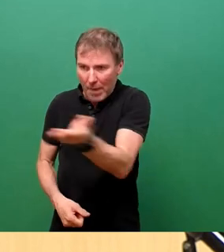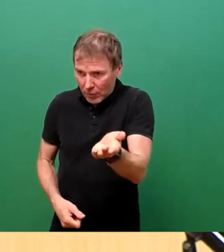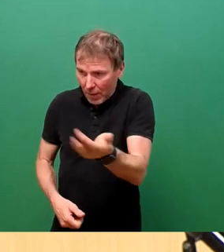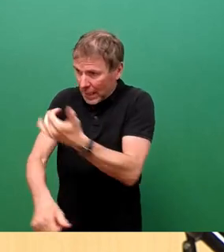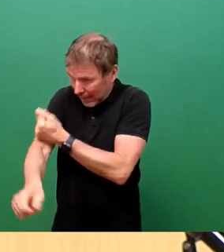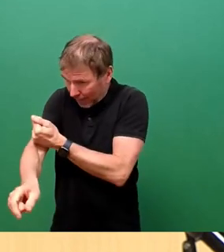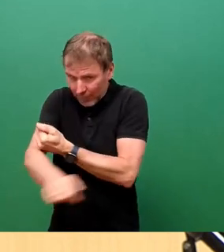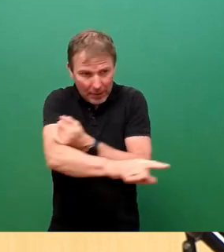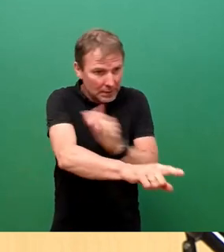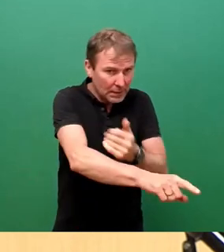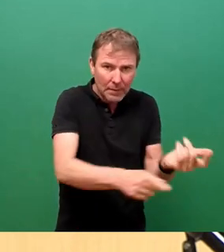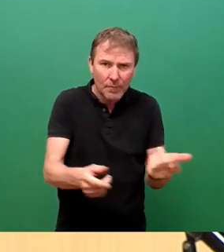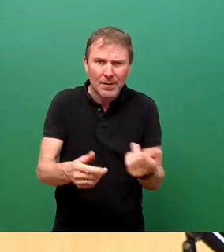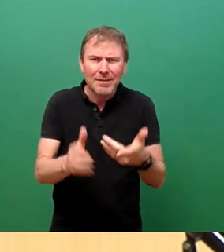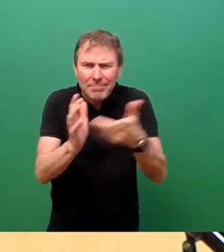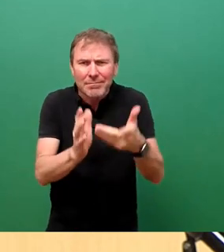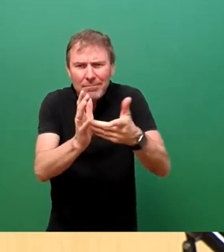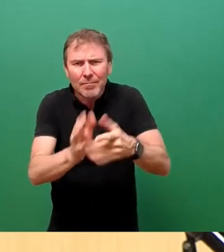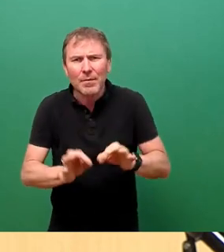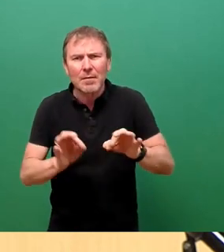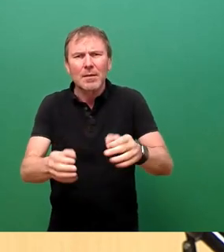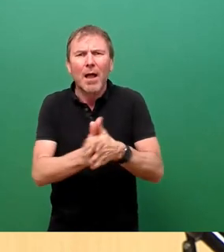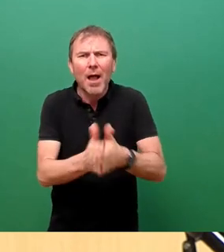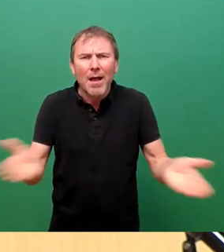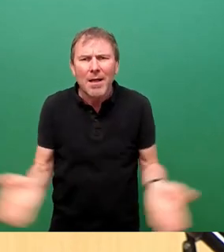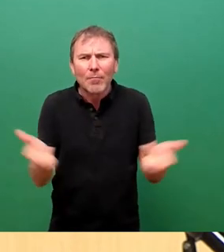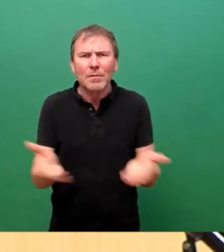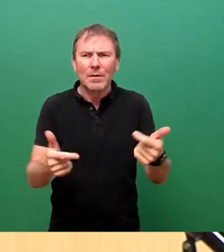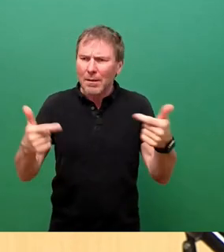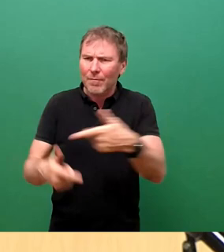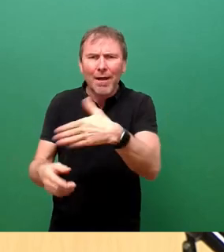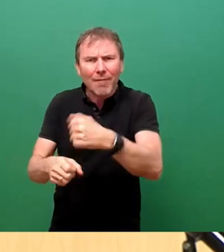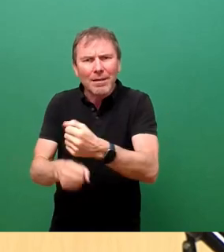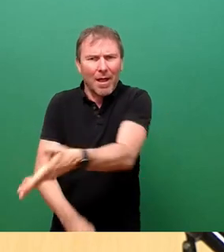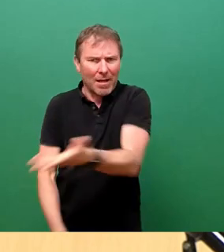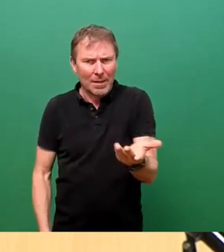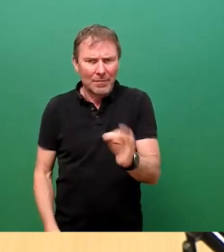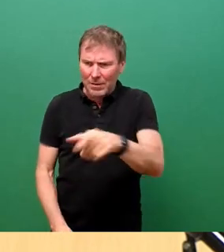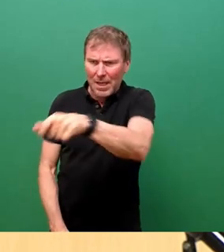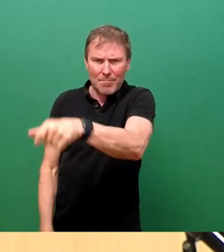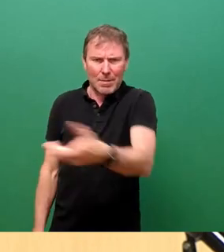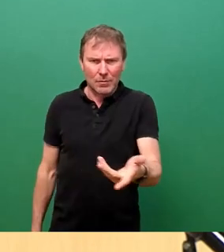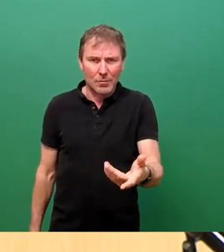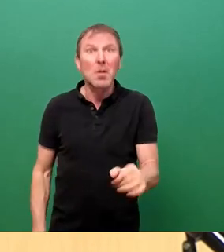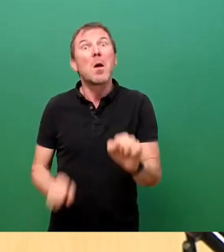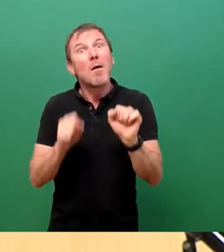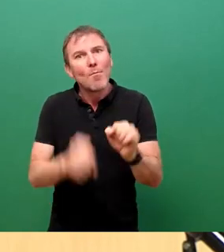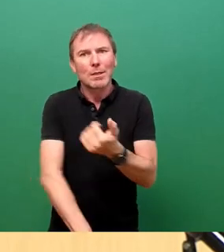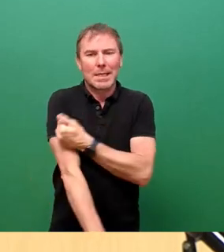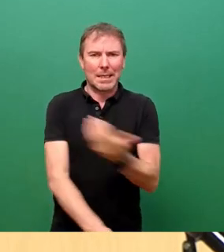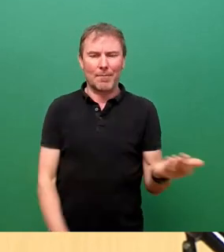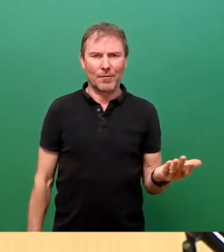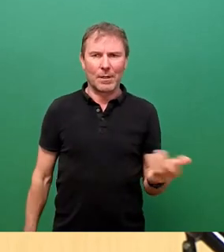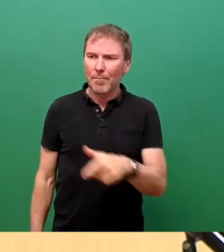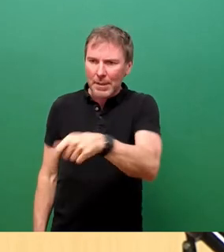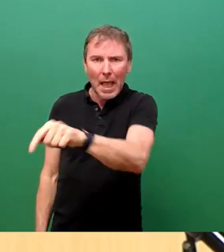seit zwei Jahren fortwährender Pandemie motivieren, für die zu Pflegenden weiterhin da zu sein. Möglichst geimpft. Die dort untergebrachten Menschen